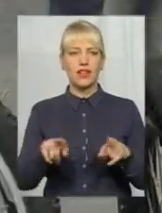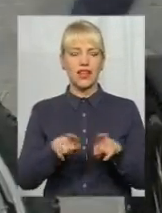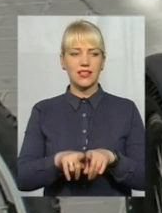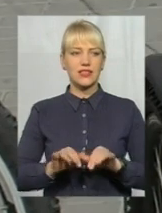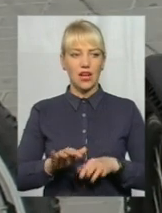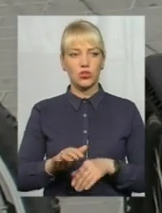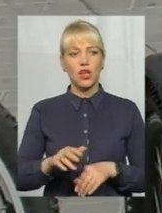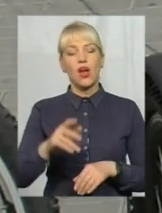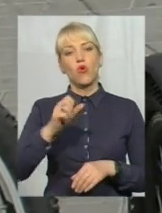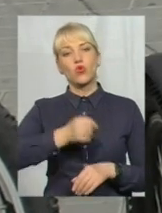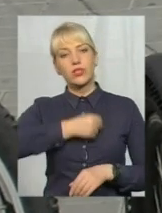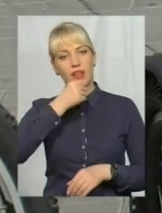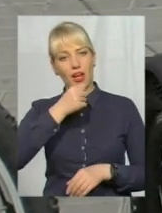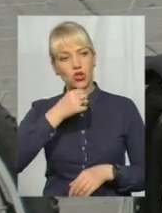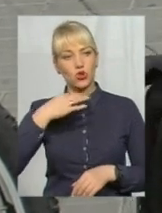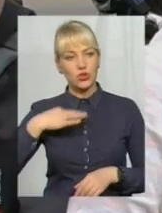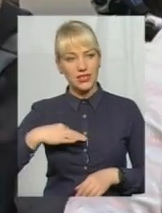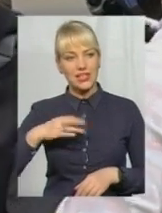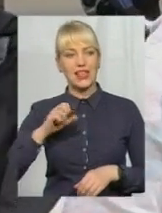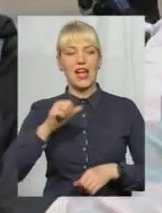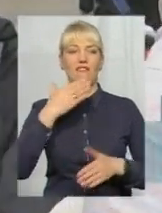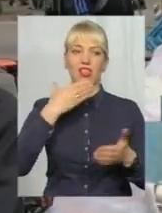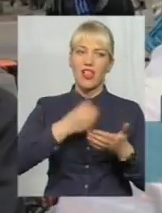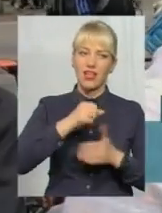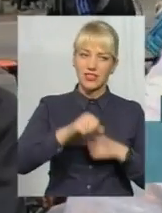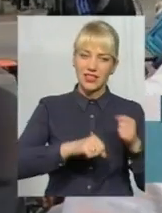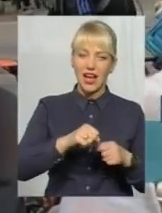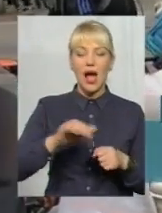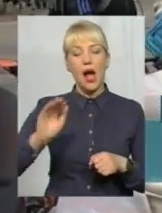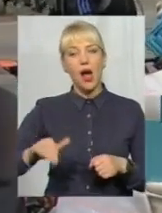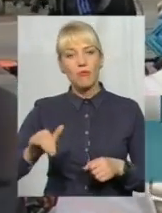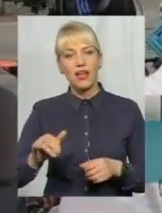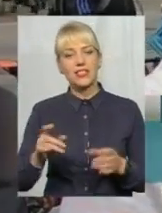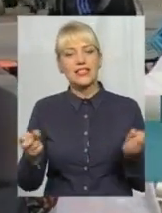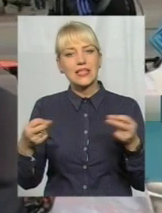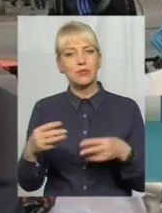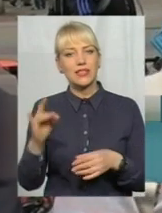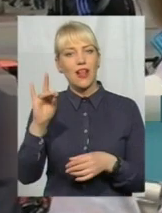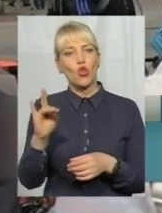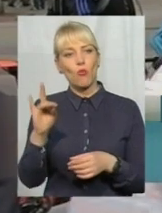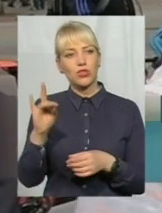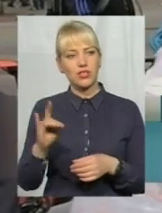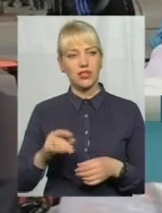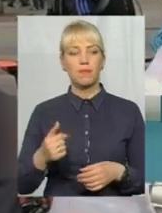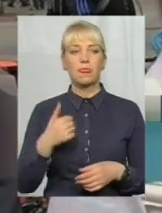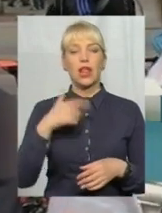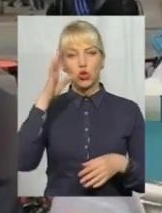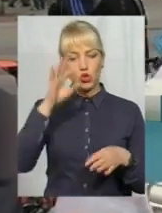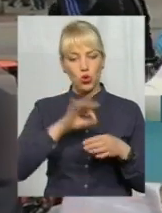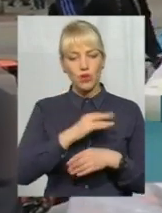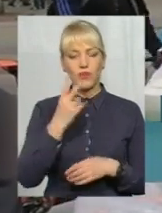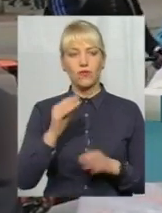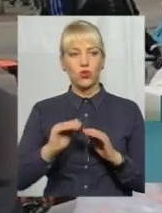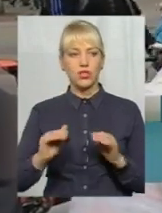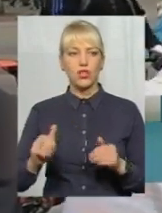транспорт, молодший поки що на спеціальному сидінні. Ми зі стажем. Приїхала зі своїми хлопцями, з чоловіком і двома дітьми. Не перший раз,